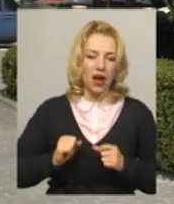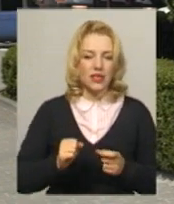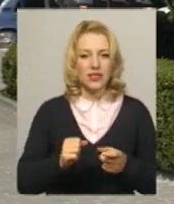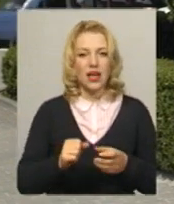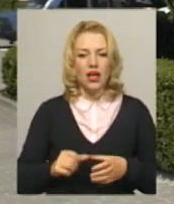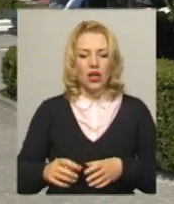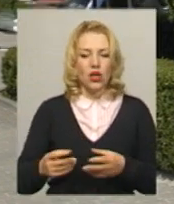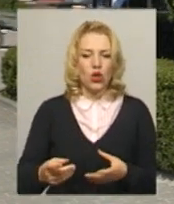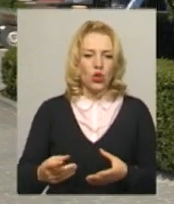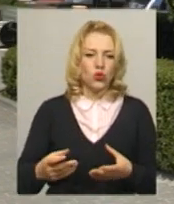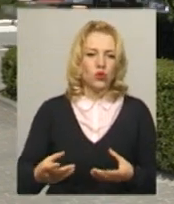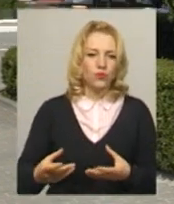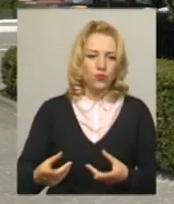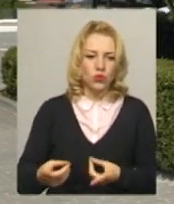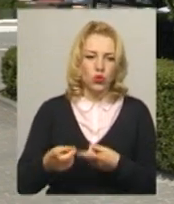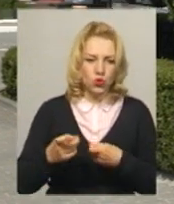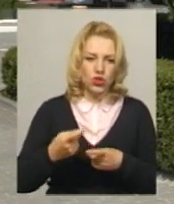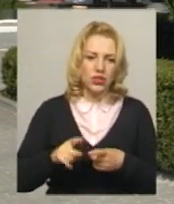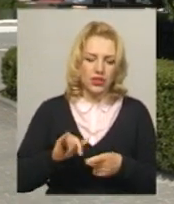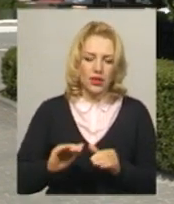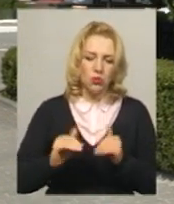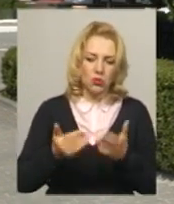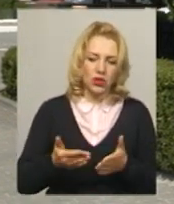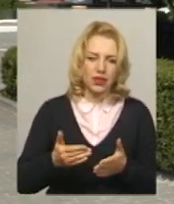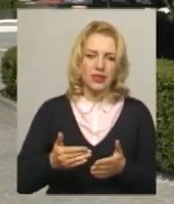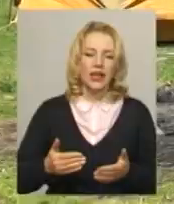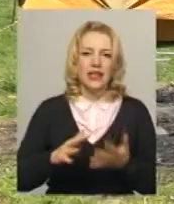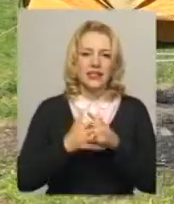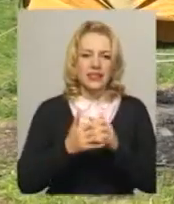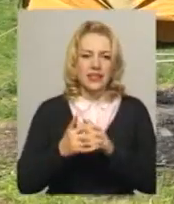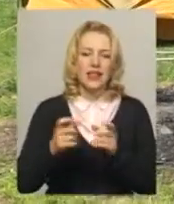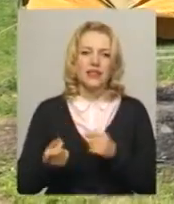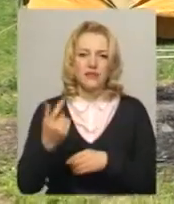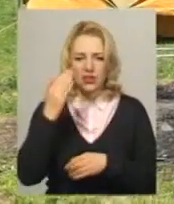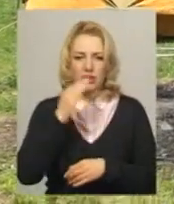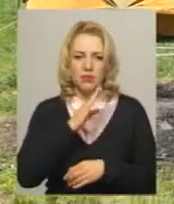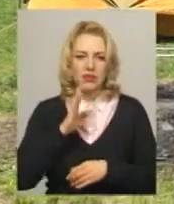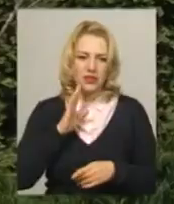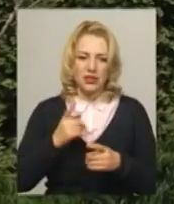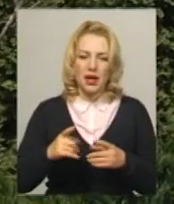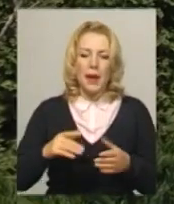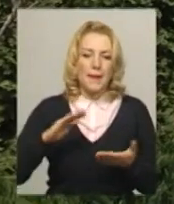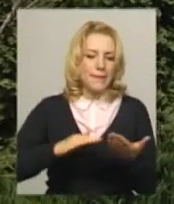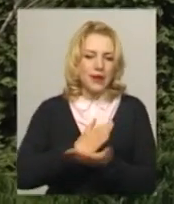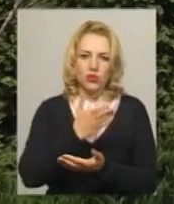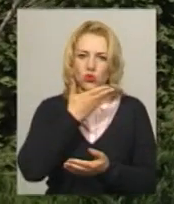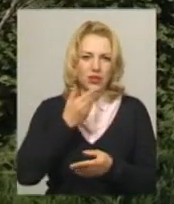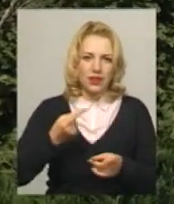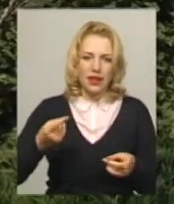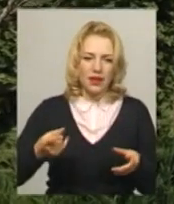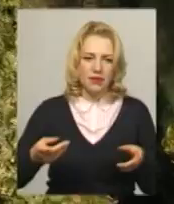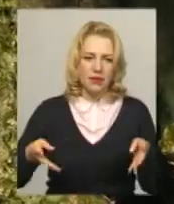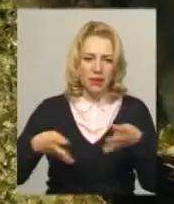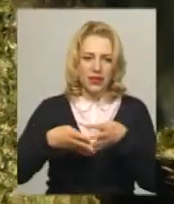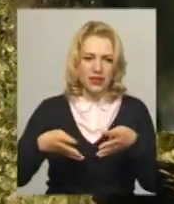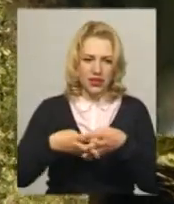розробленні маршрутів і пропонувати ті населені пункти, звідки родом їхні батьки. Маршрути між собою не перетинаються. Сьогодні розробники показують